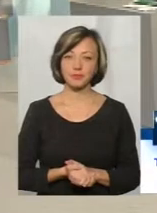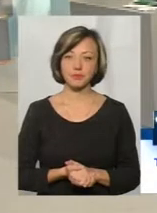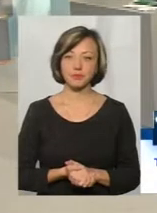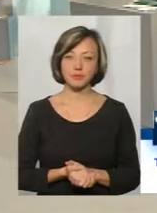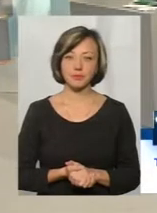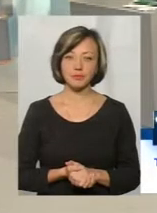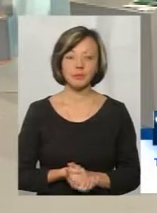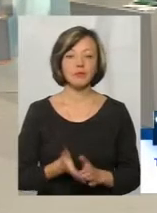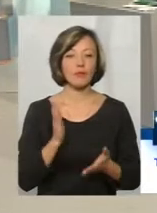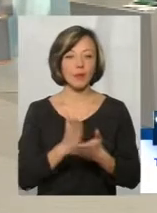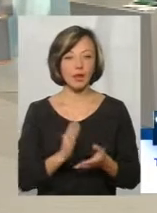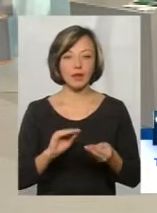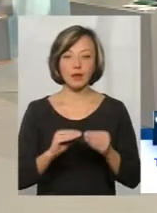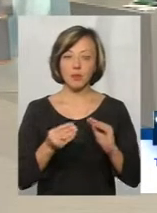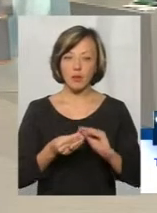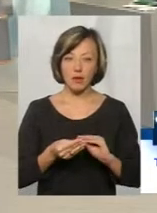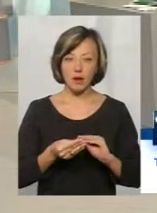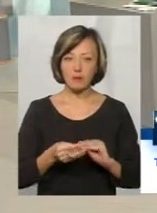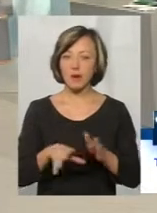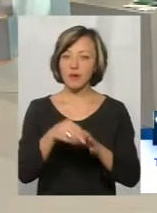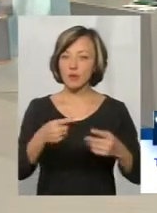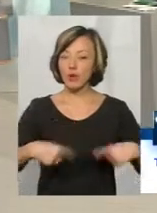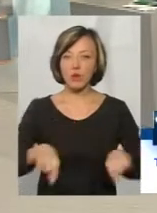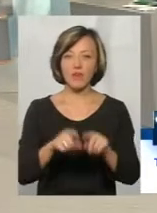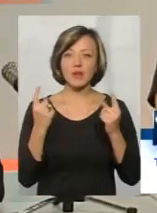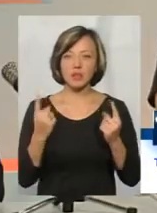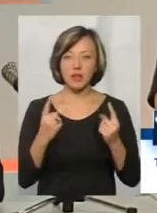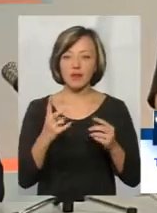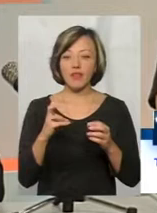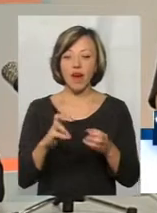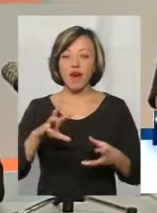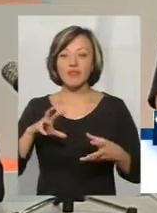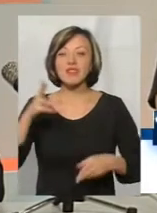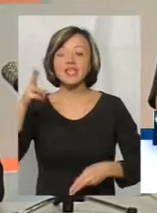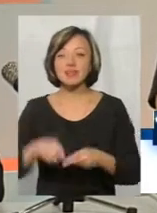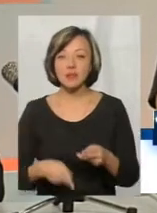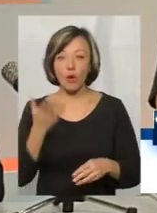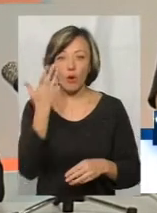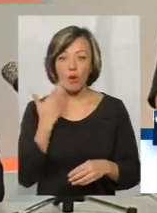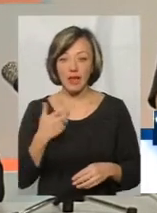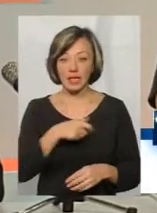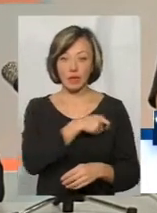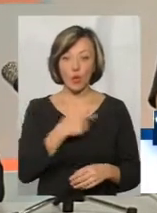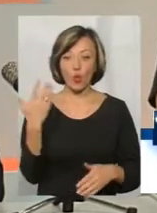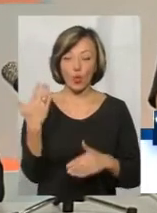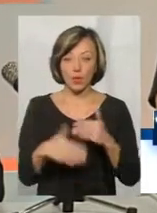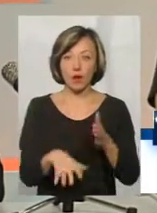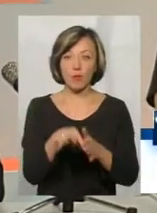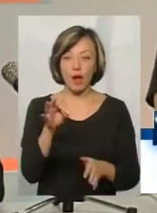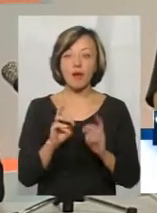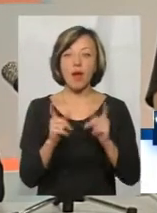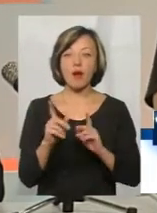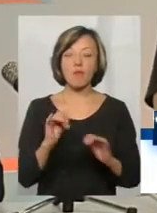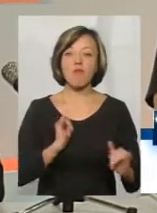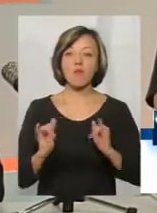І є проблема з мажоритаркою, теж величезна, на виході. Тобто, вже після того, як мажоритарник обрався, те, як вони поводяться в Раді.